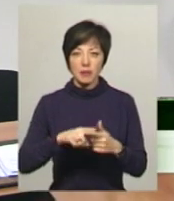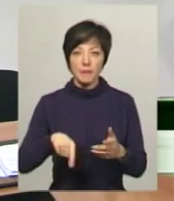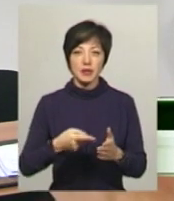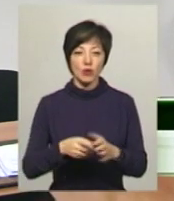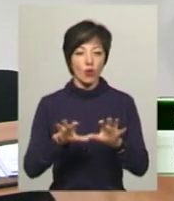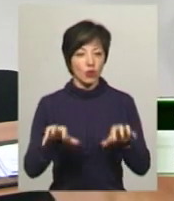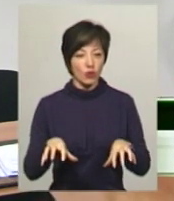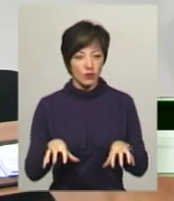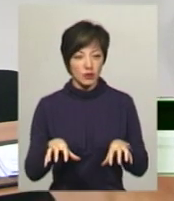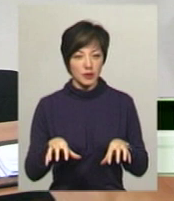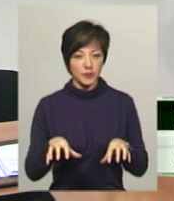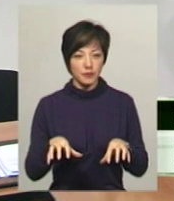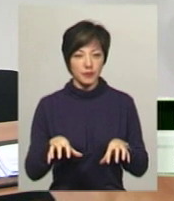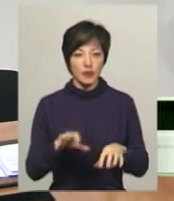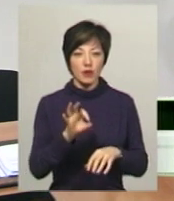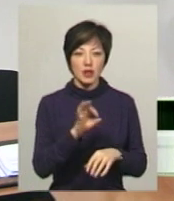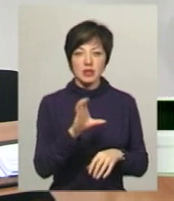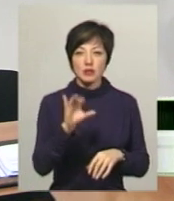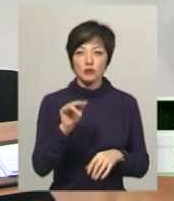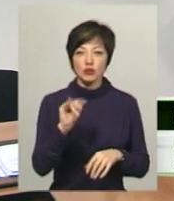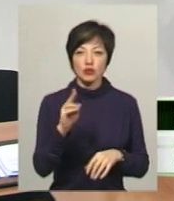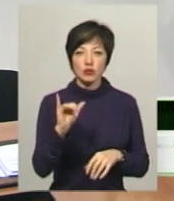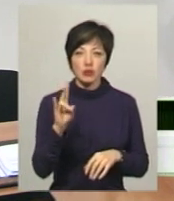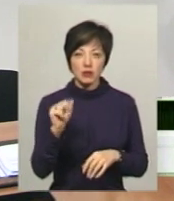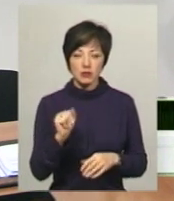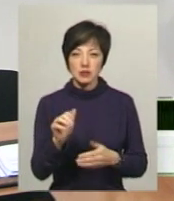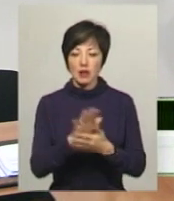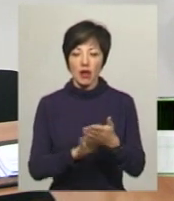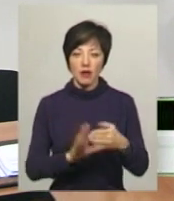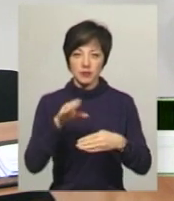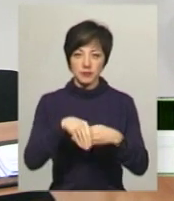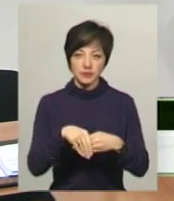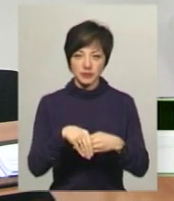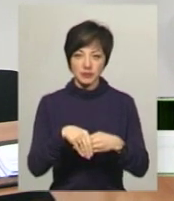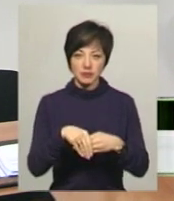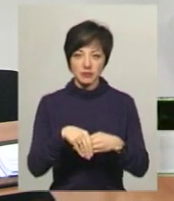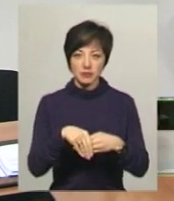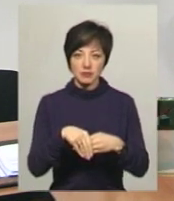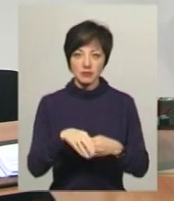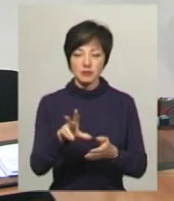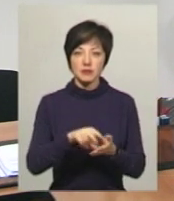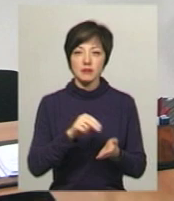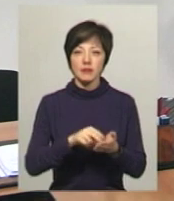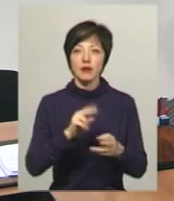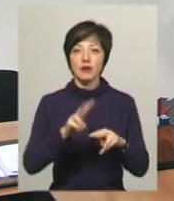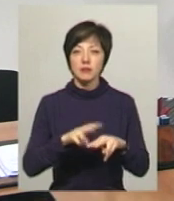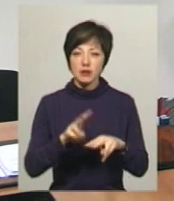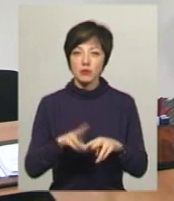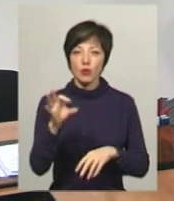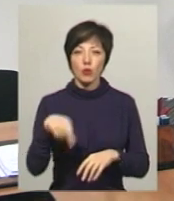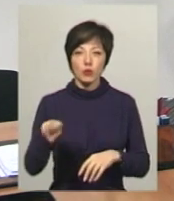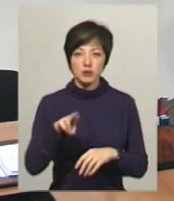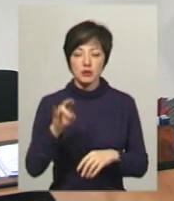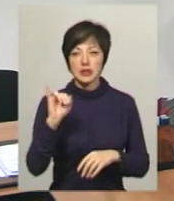голови Олександра Семчишина. До заяви додається копію паспорта, копію кода.